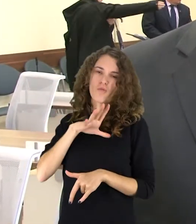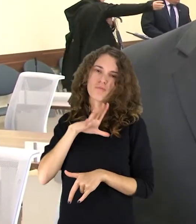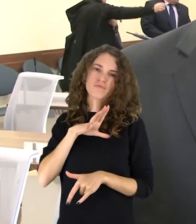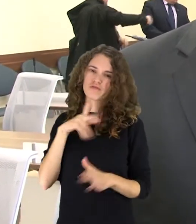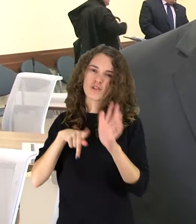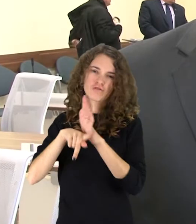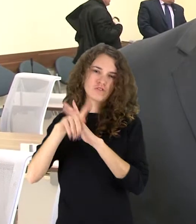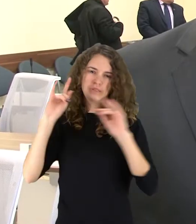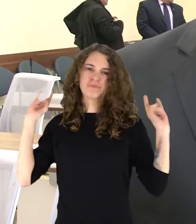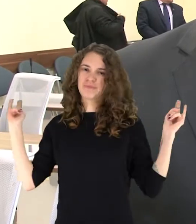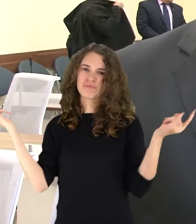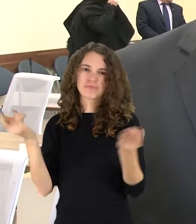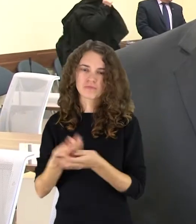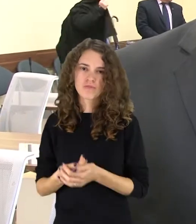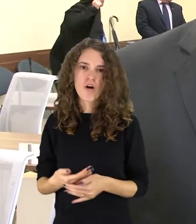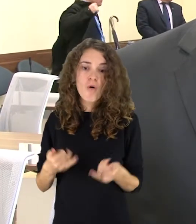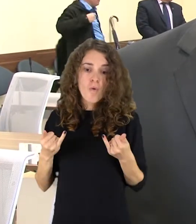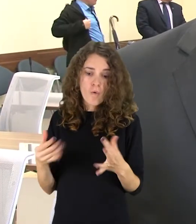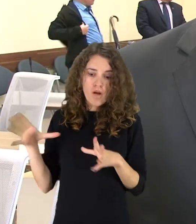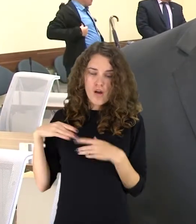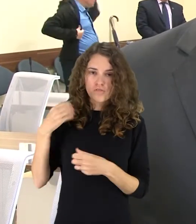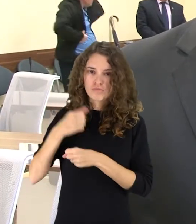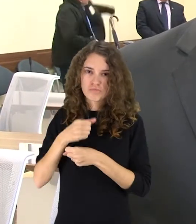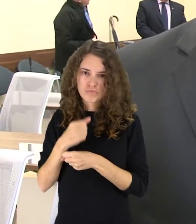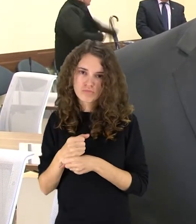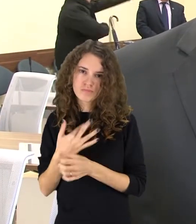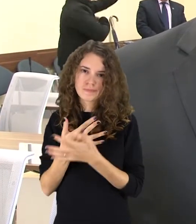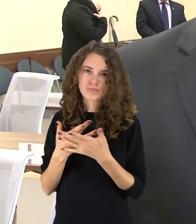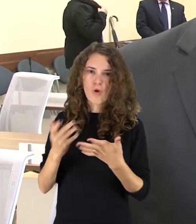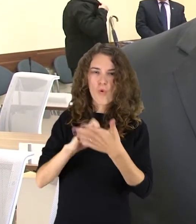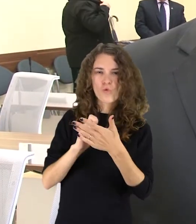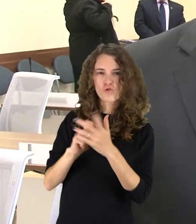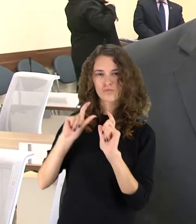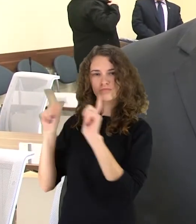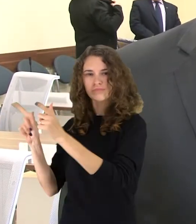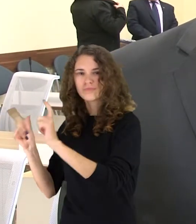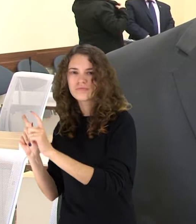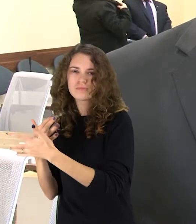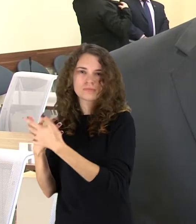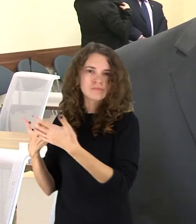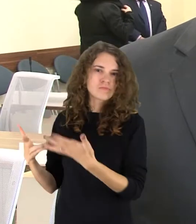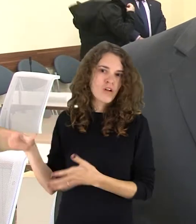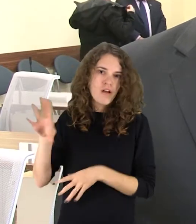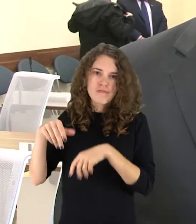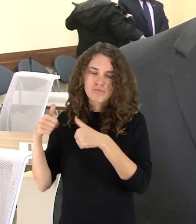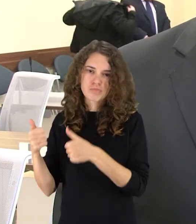buvo prasidėję, o dirbant dabar kartu dėl pavestų užduočių vykdymo pretenzijų